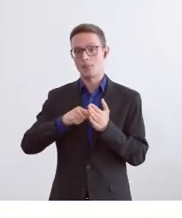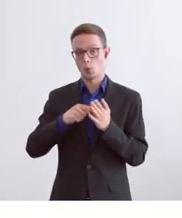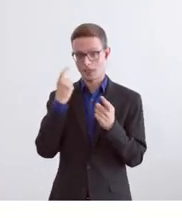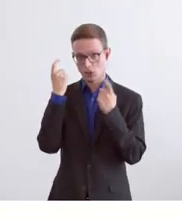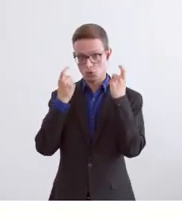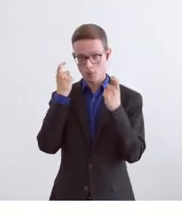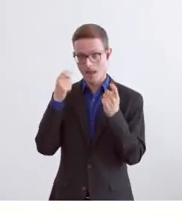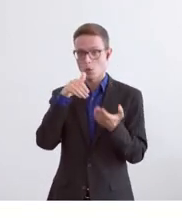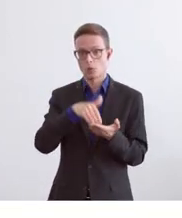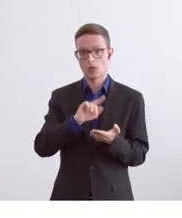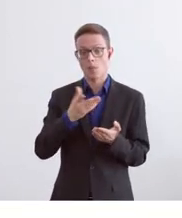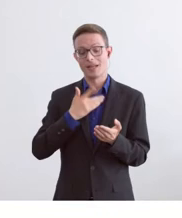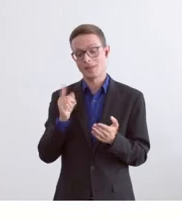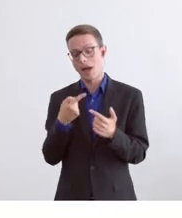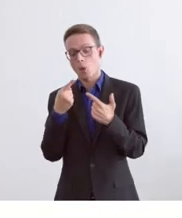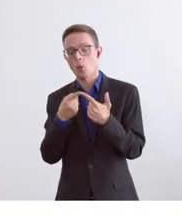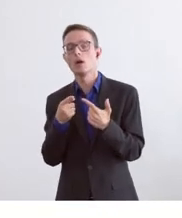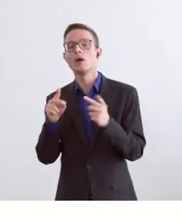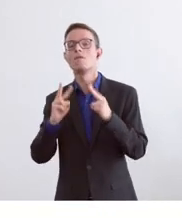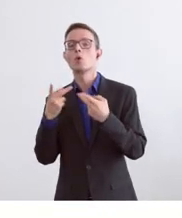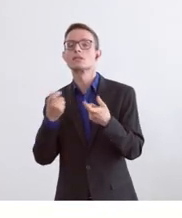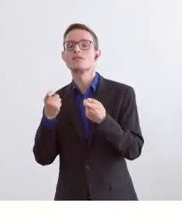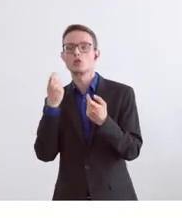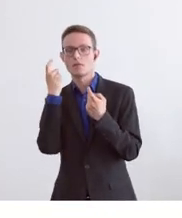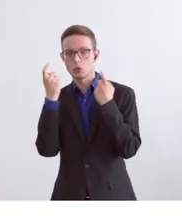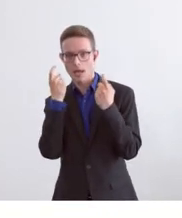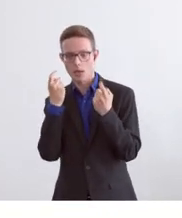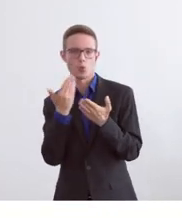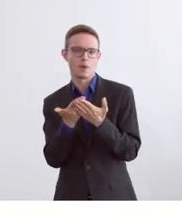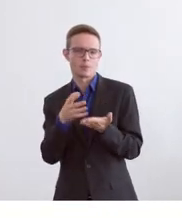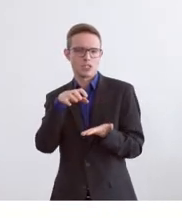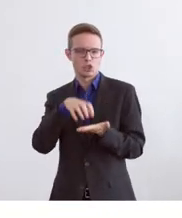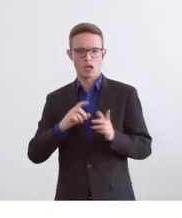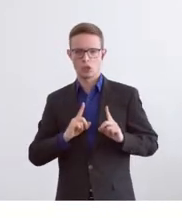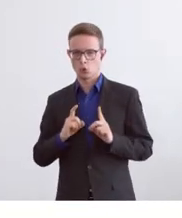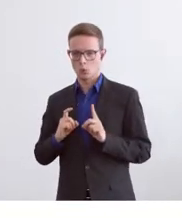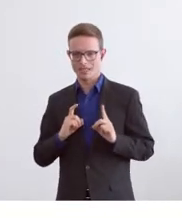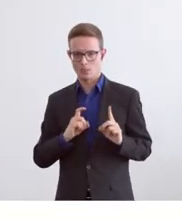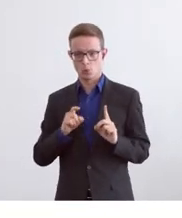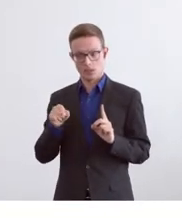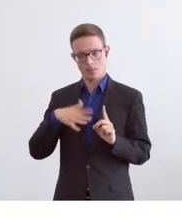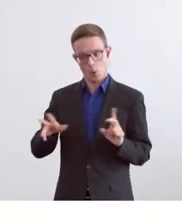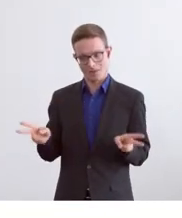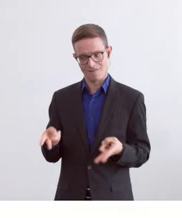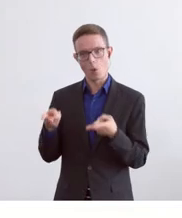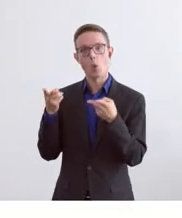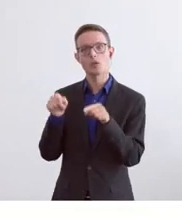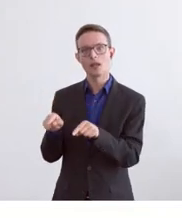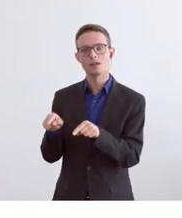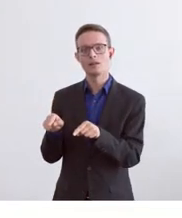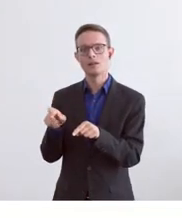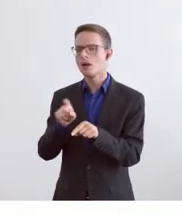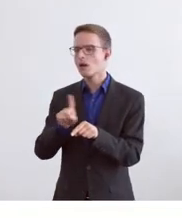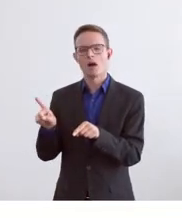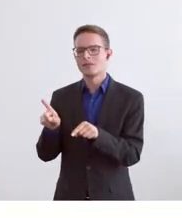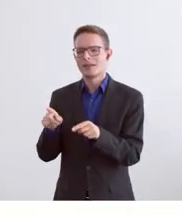gibt es auch volkswirtschaftliche Überlegungen. Wenn man den Städtetourismus beispielsweise fördern dann kann man den nicht fördern,